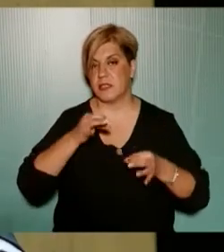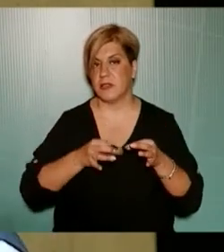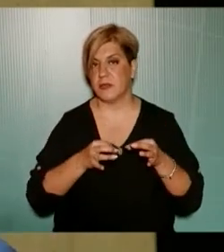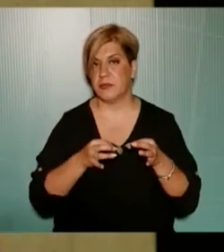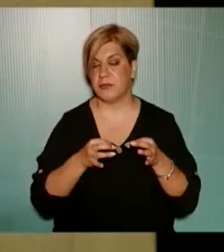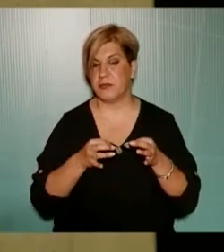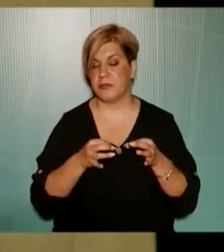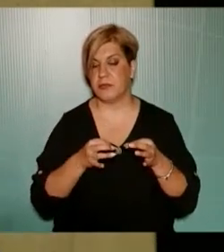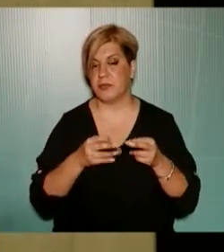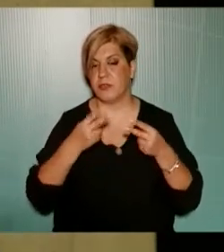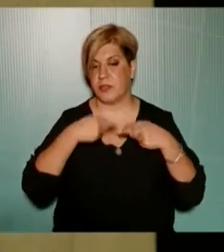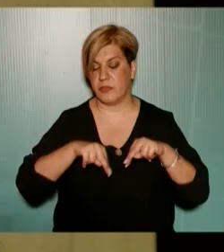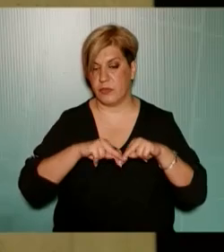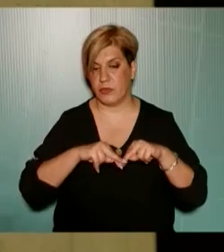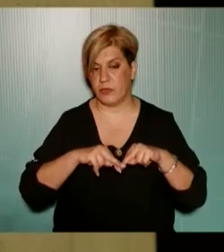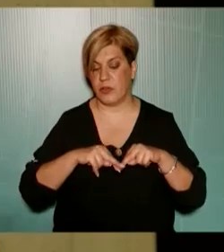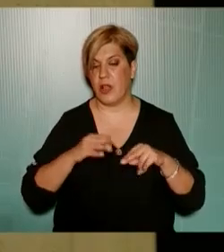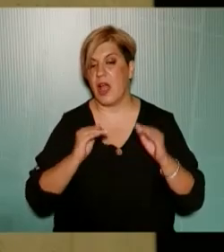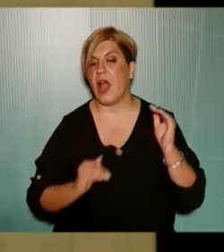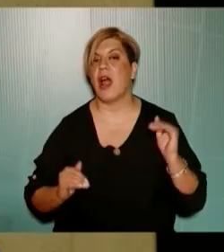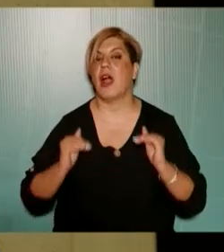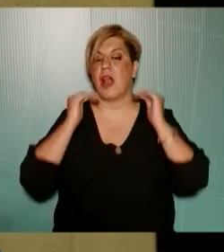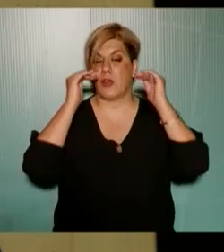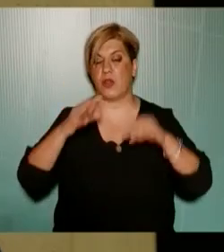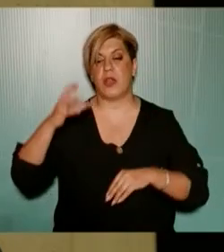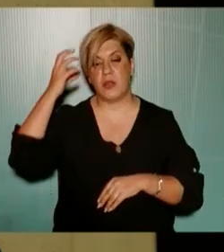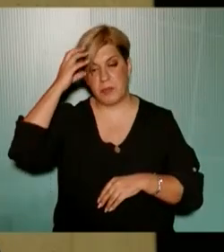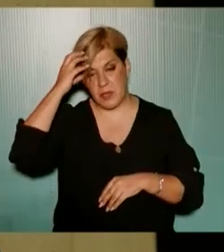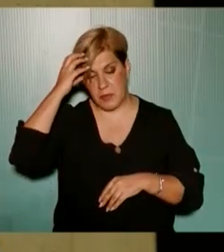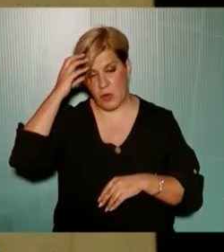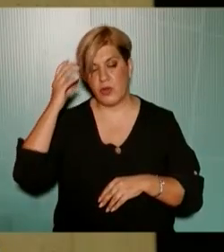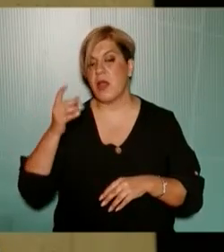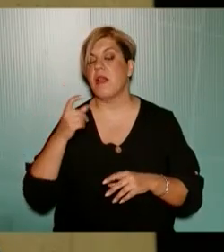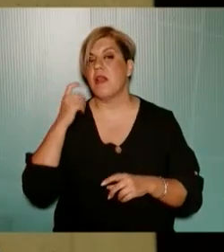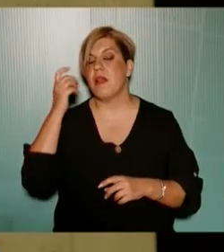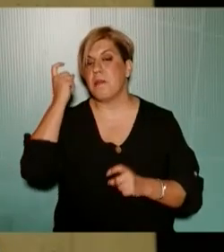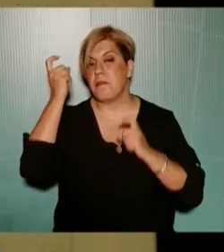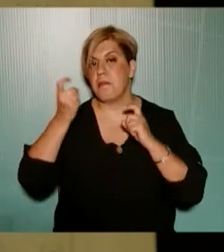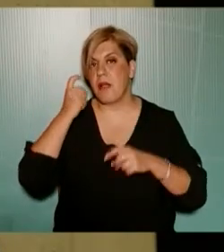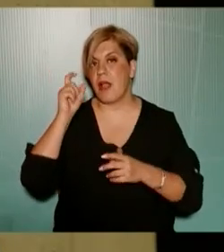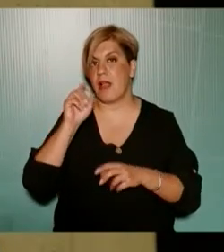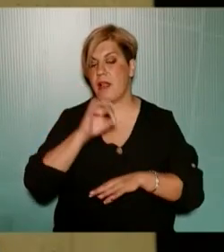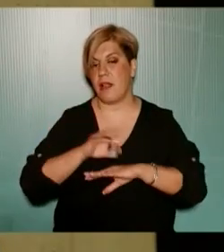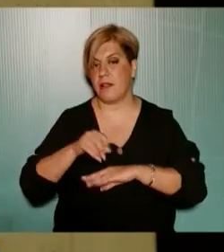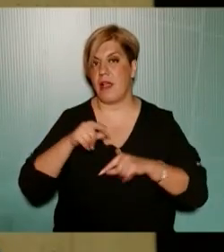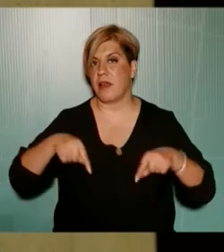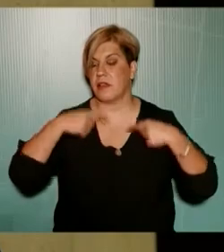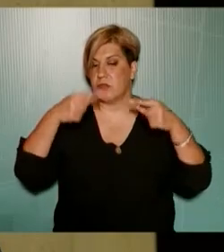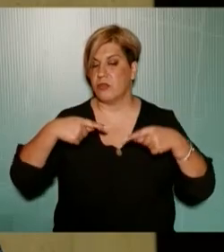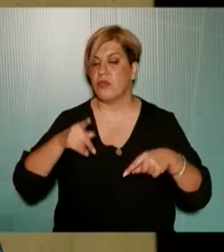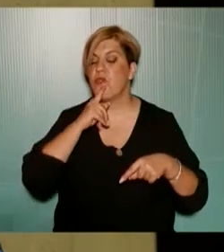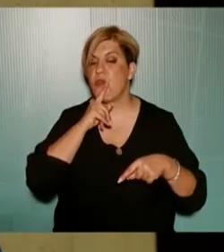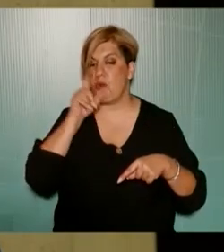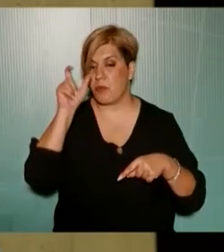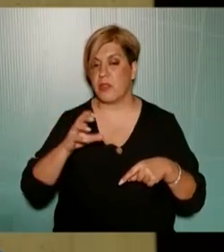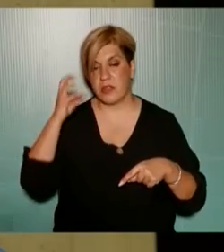Κεντρικό Συμβούλιο Νοητέρων Μνημείων η μελέτη για την Αριστοτέλους για την οποία